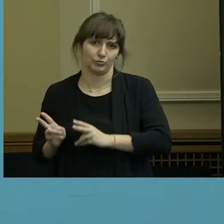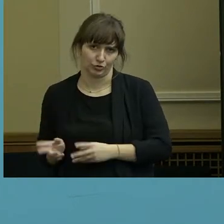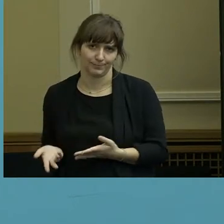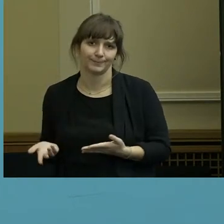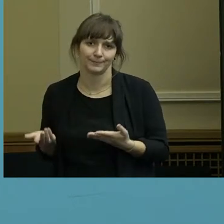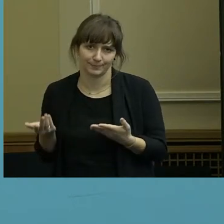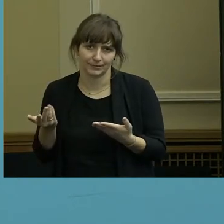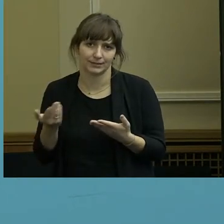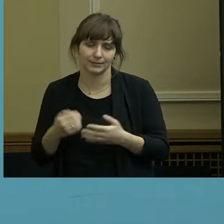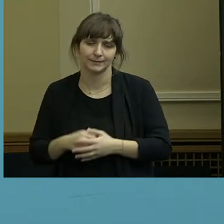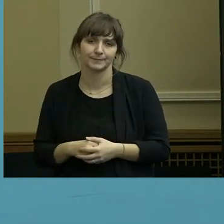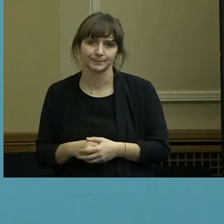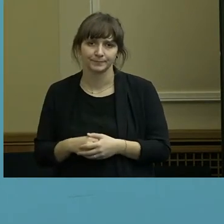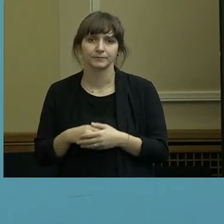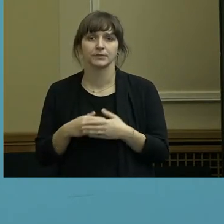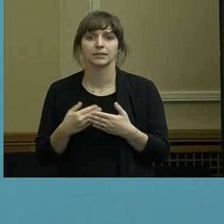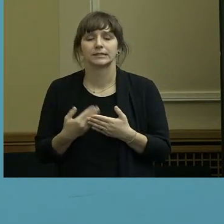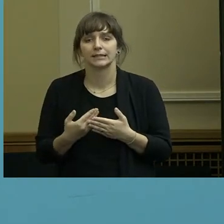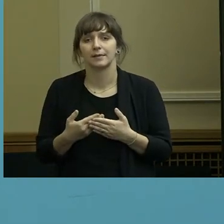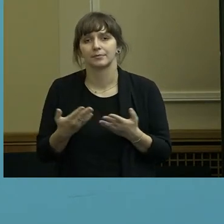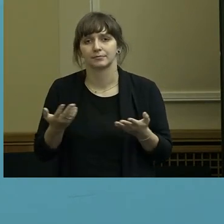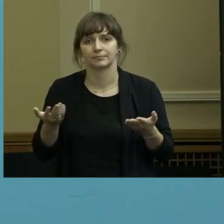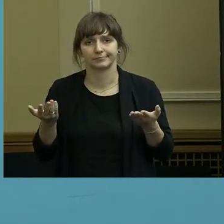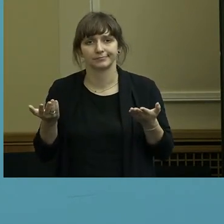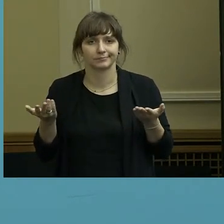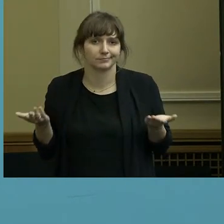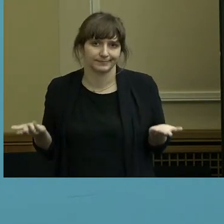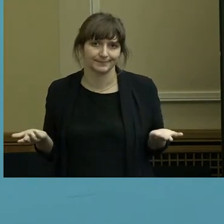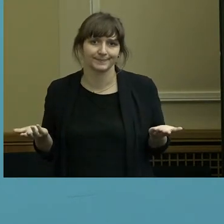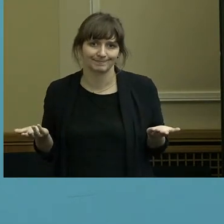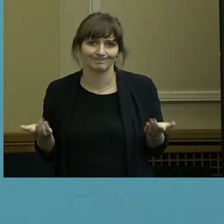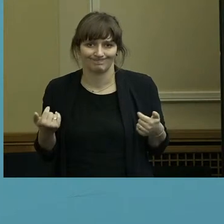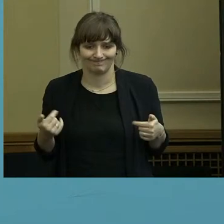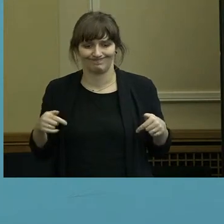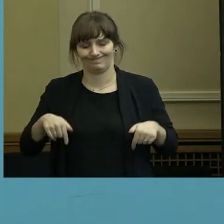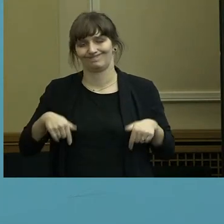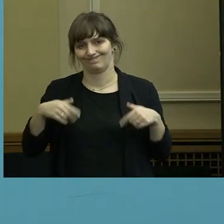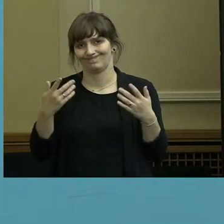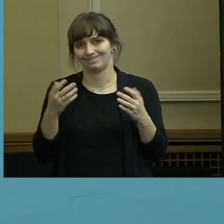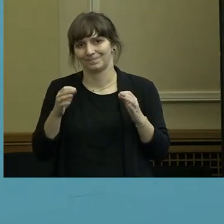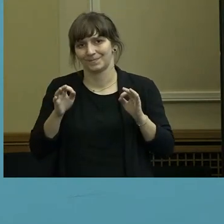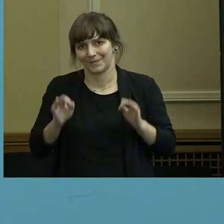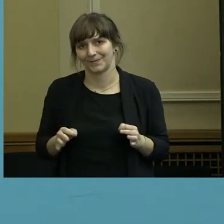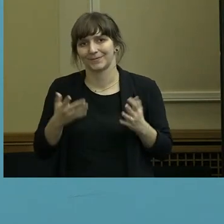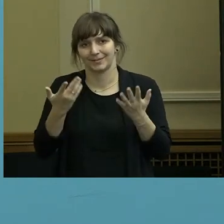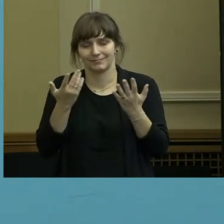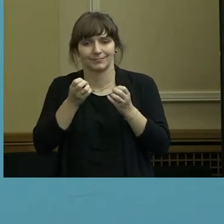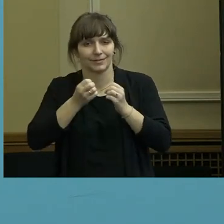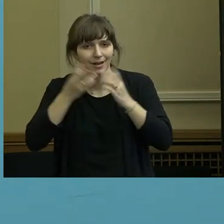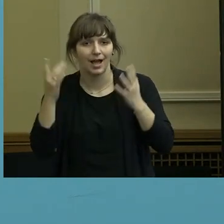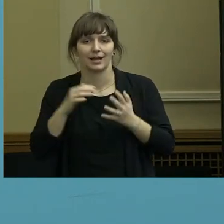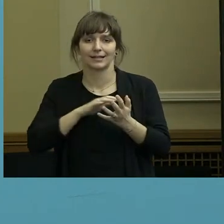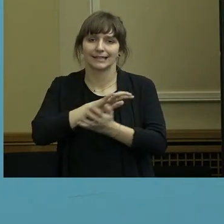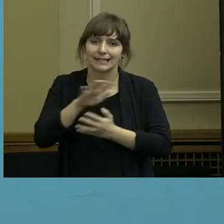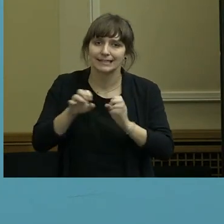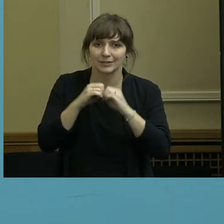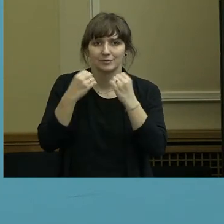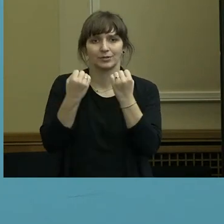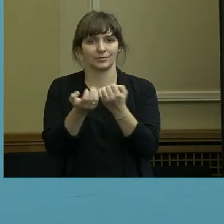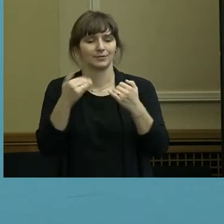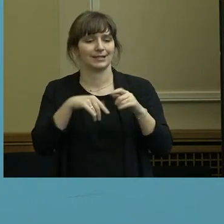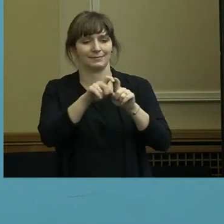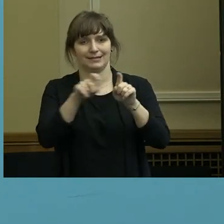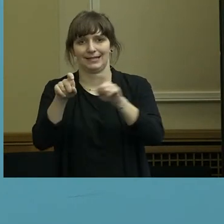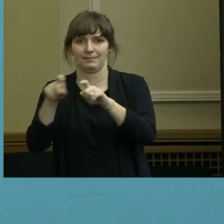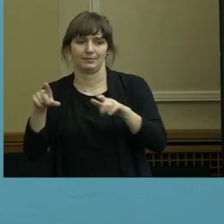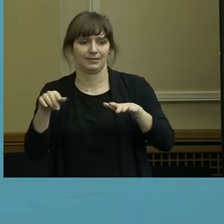insofern ist es jetzt so, wir sind ja nur auch in einer Krisensituation, wo viele Themen sich auch ein Stück weit überlappen. Also